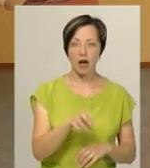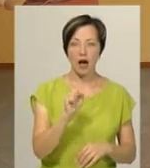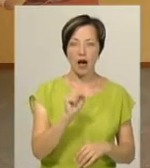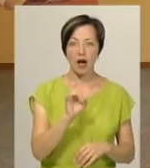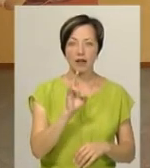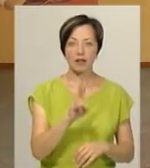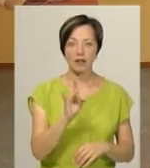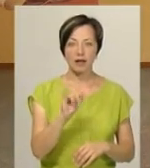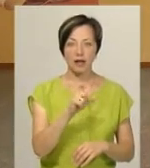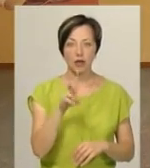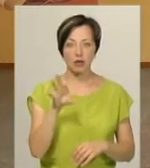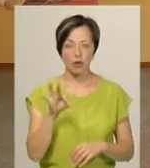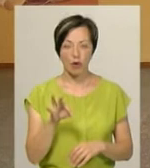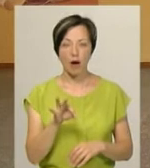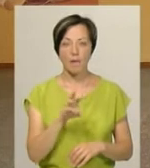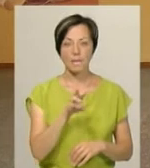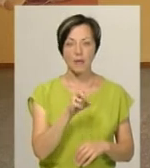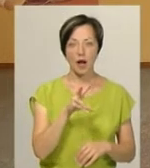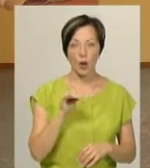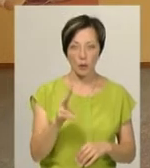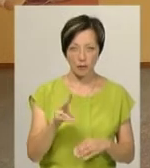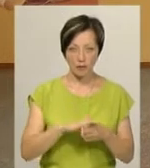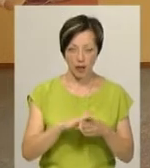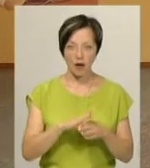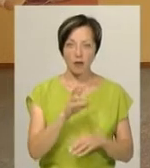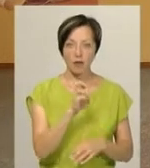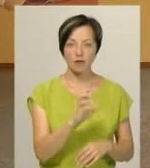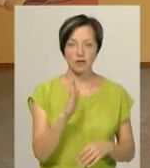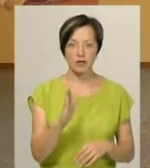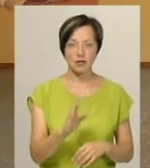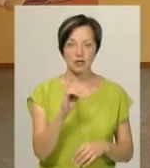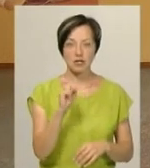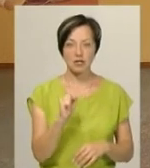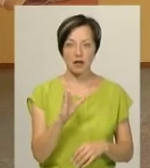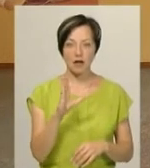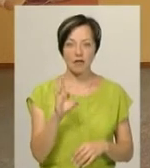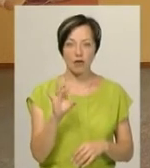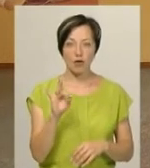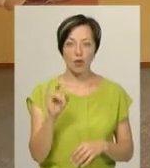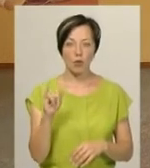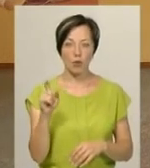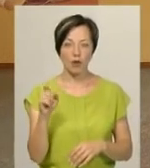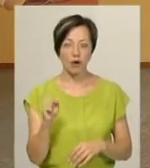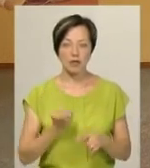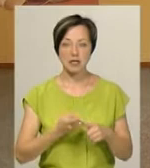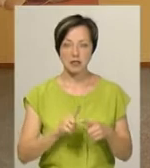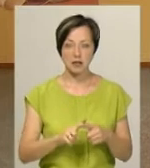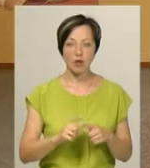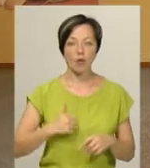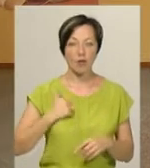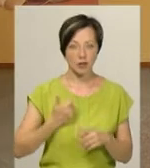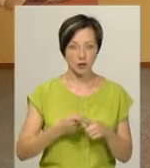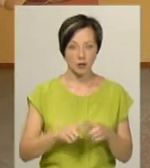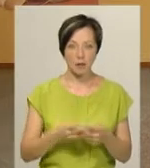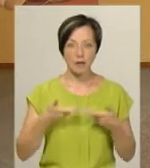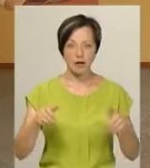Андрієнко-Малюк та Борису Володимировичу Заверусі. Ми з того дуже горді,